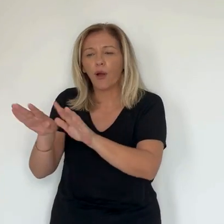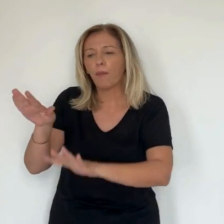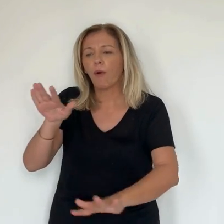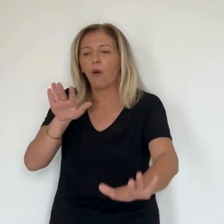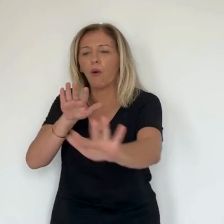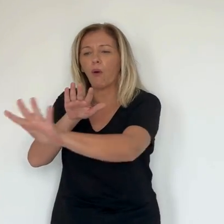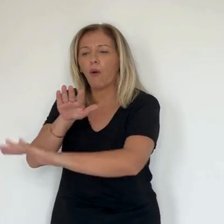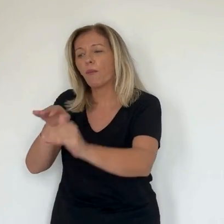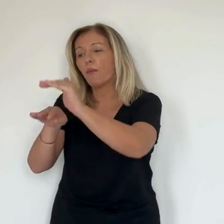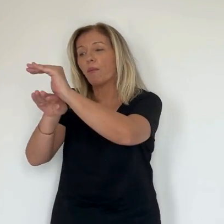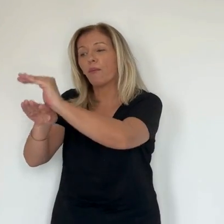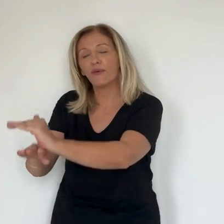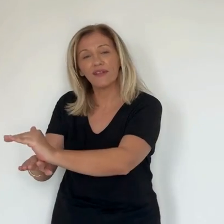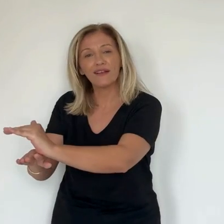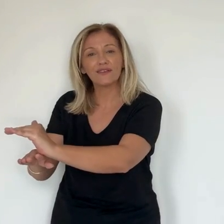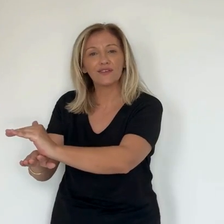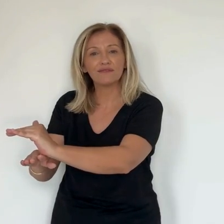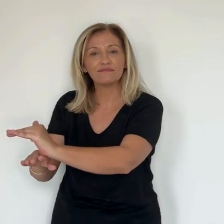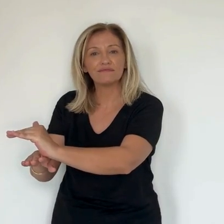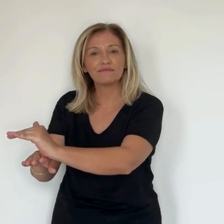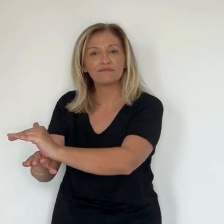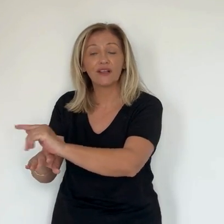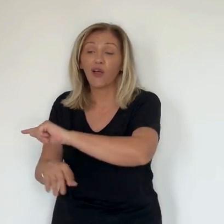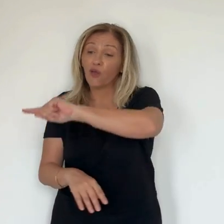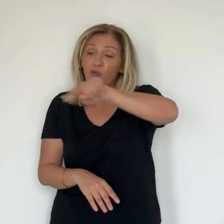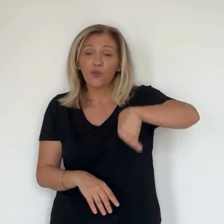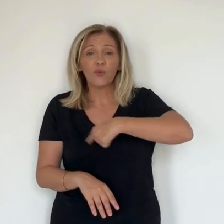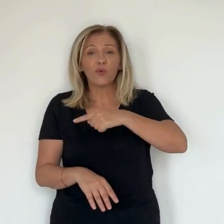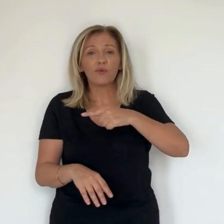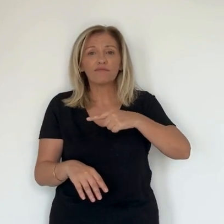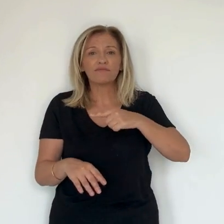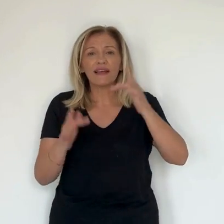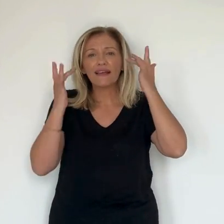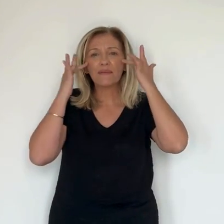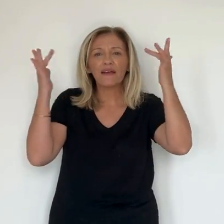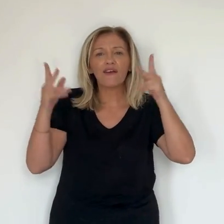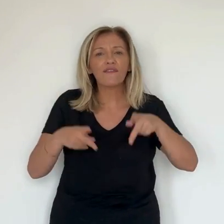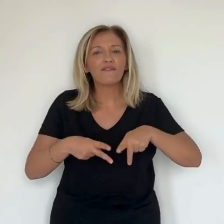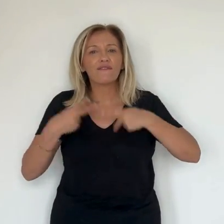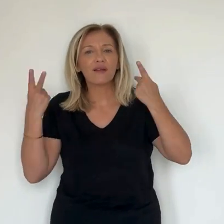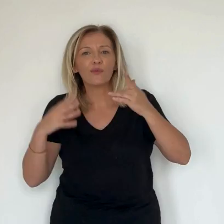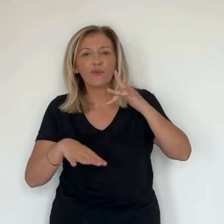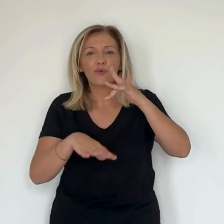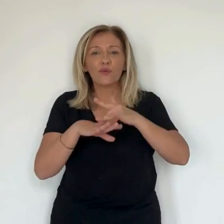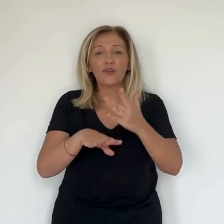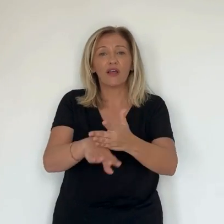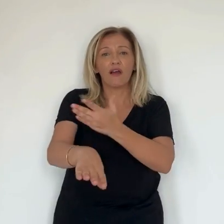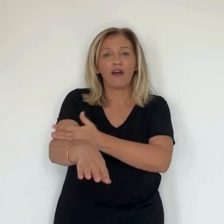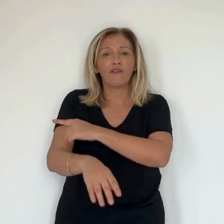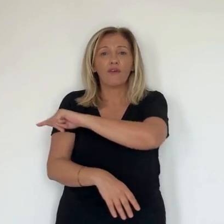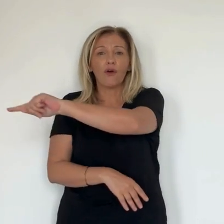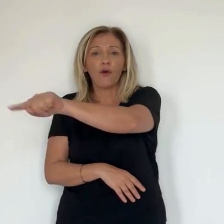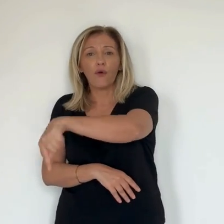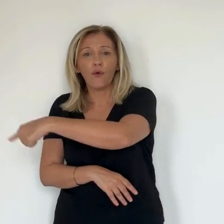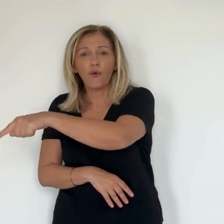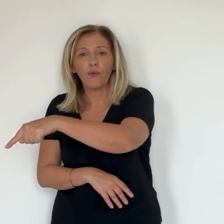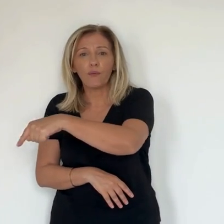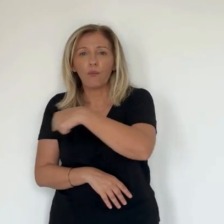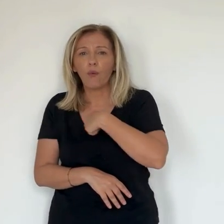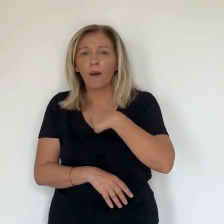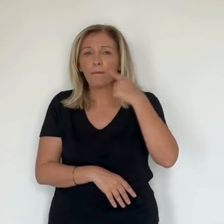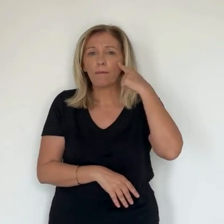moi mon message principal c'est qu'ils aient confiance en elles et en eux, qu'elles sachent ces jeunes femmes, ces jeunes filles, que ces jeunes hommes